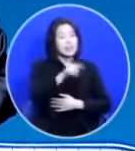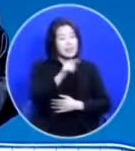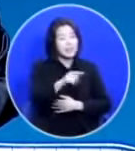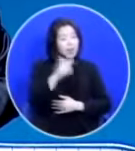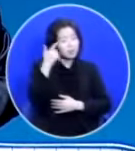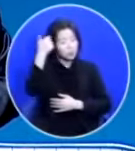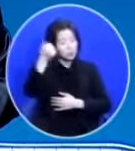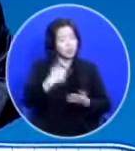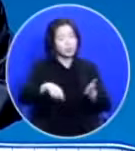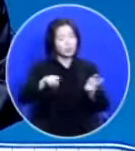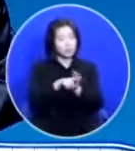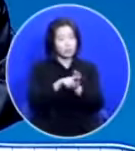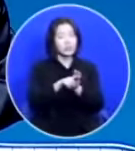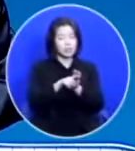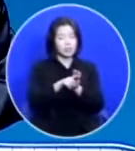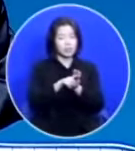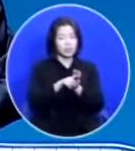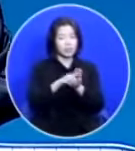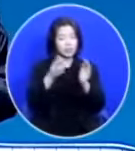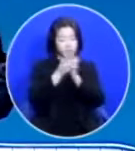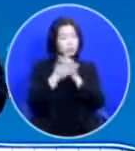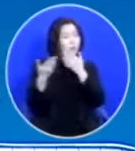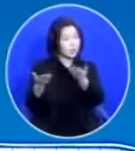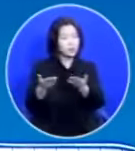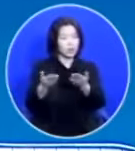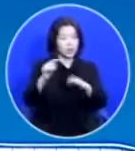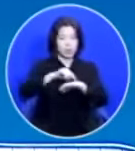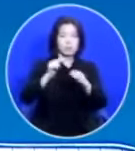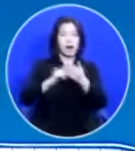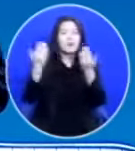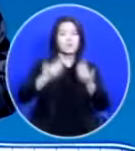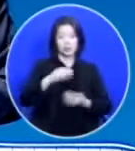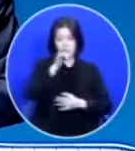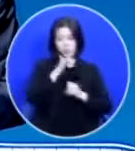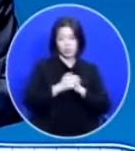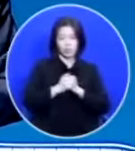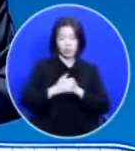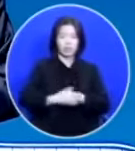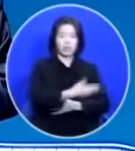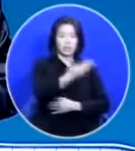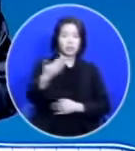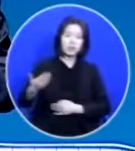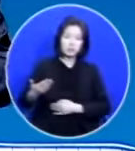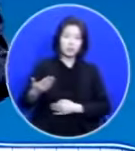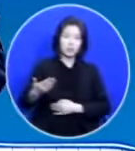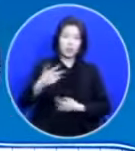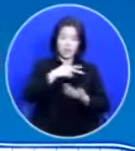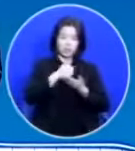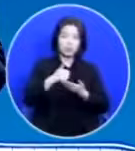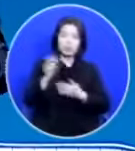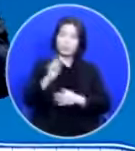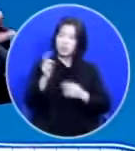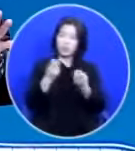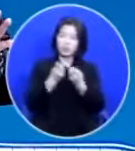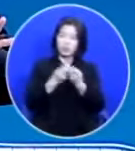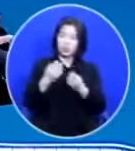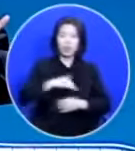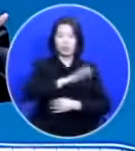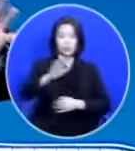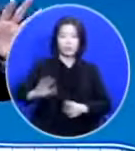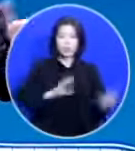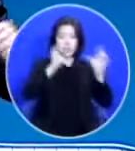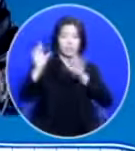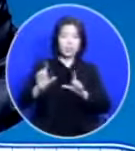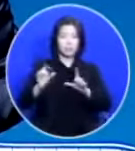기도해라 늘 기도만 받았는데 여러분 주님은 어떻게 우리의 삶을